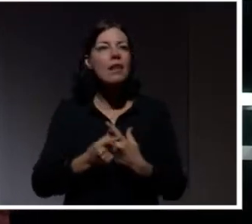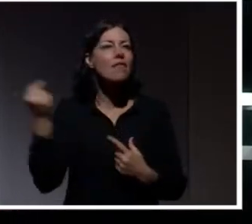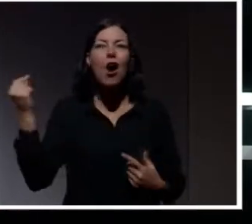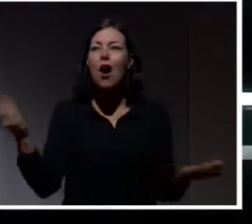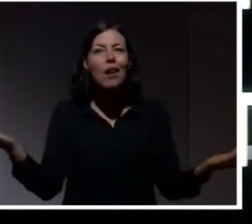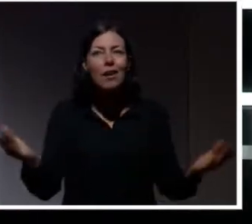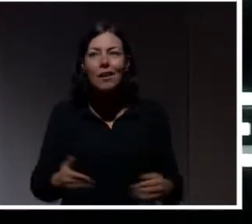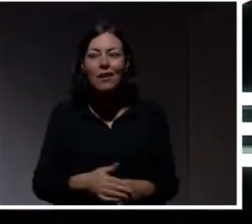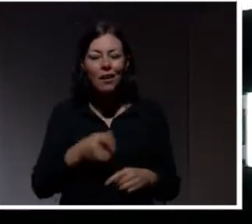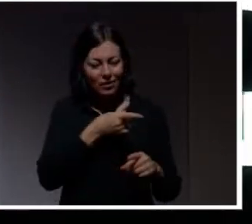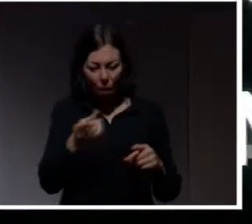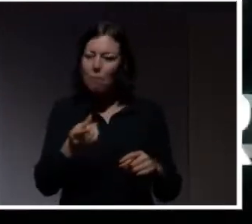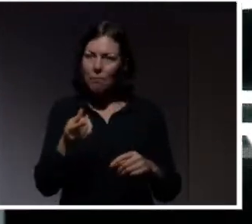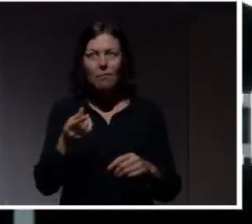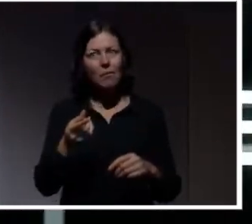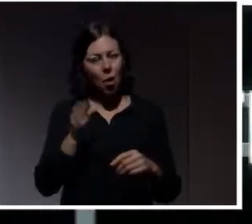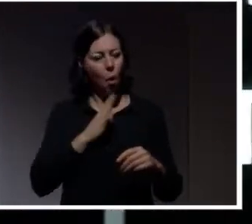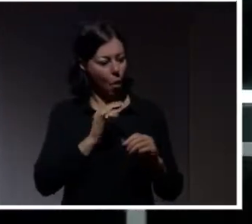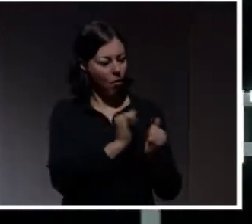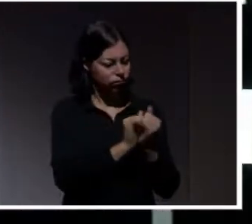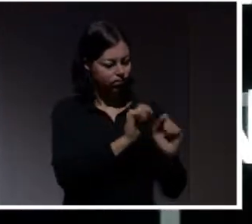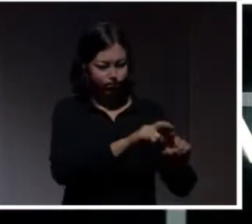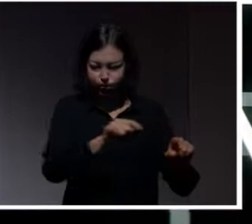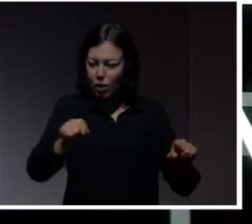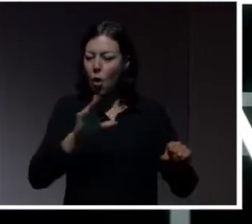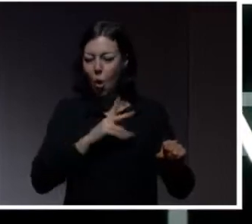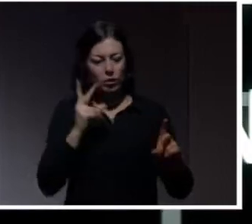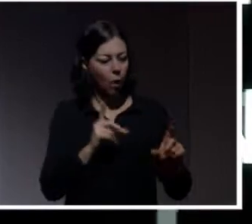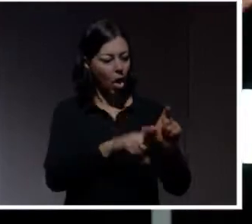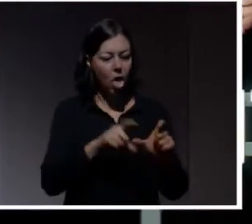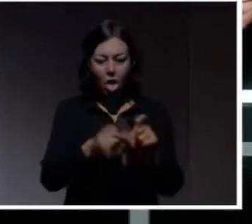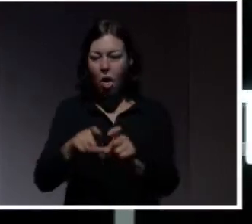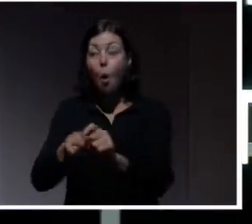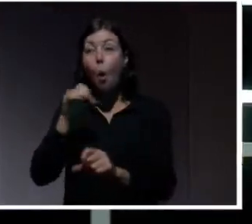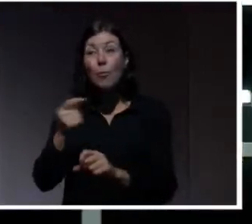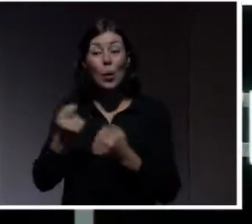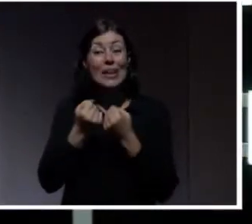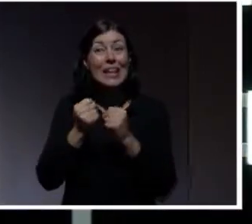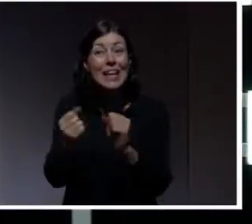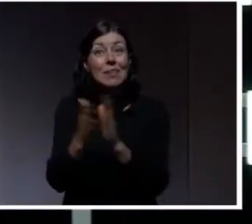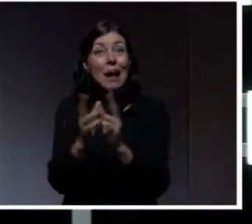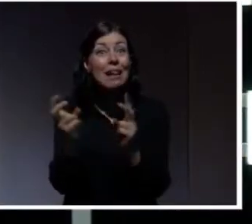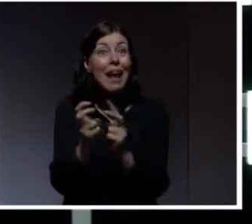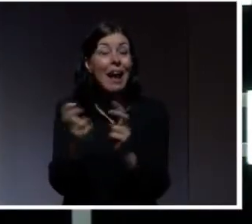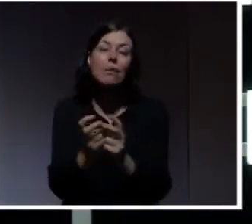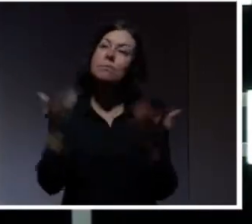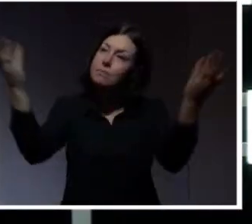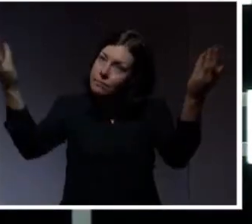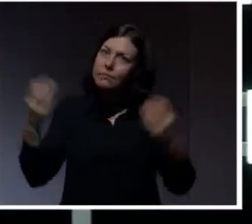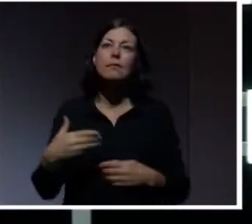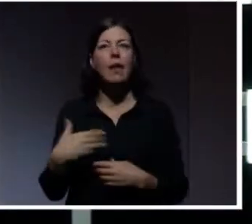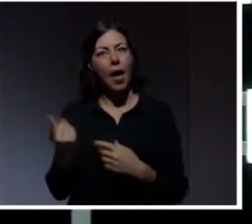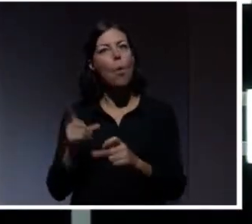kommer att vara det, vare sig vi vill eller inte. Och är det så att någonting drivs med el så kan det ges svanken på att det är uppkopplat.